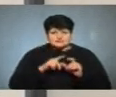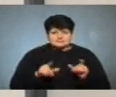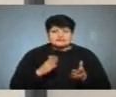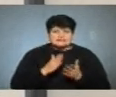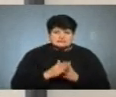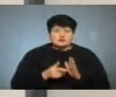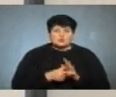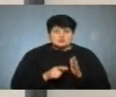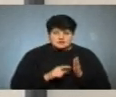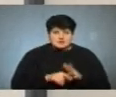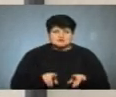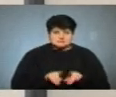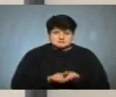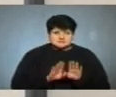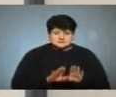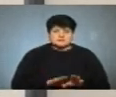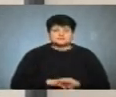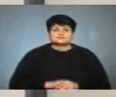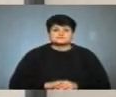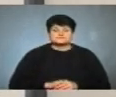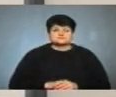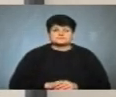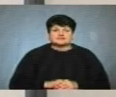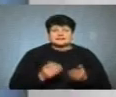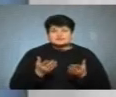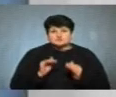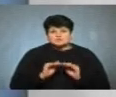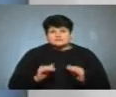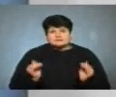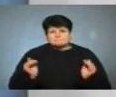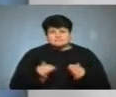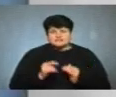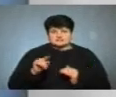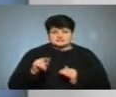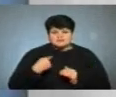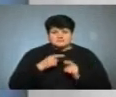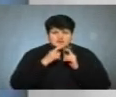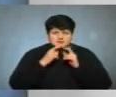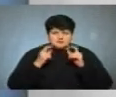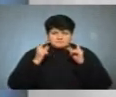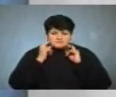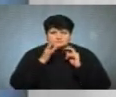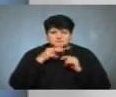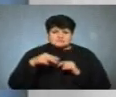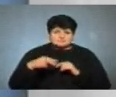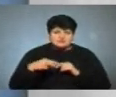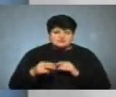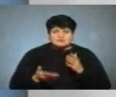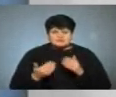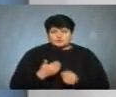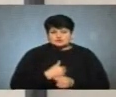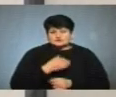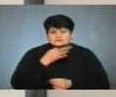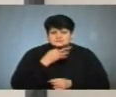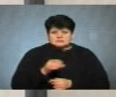класах, десь у дітей менше вимагають саме масок під час перерви, але я хочу